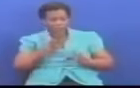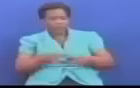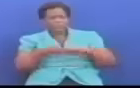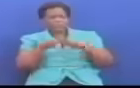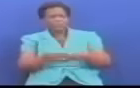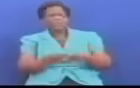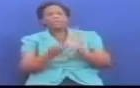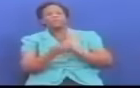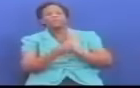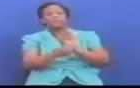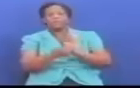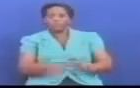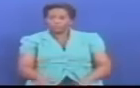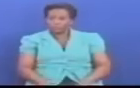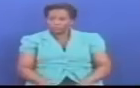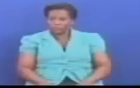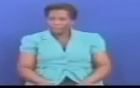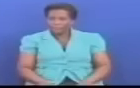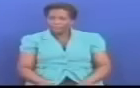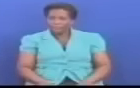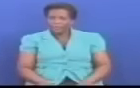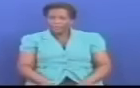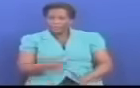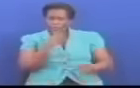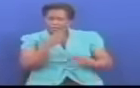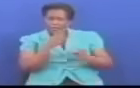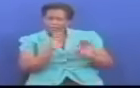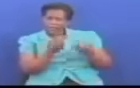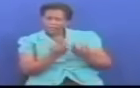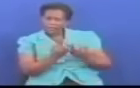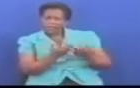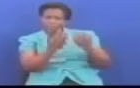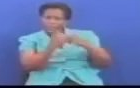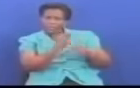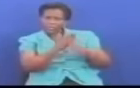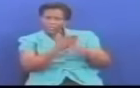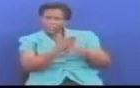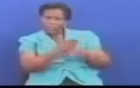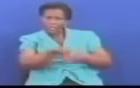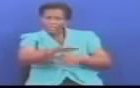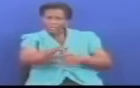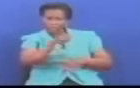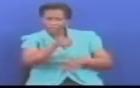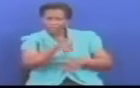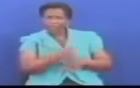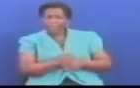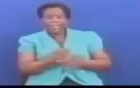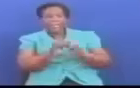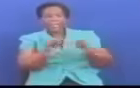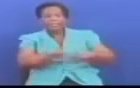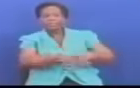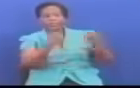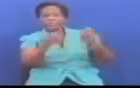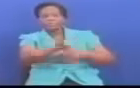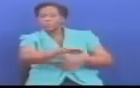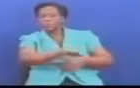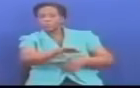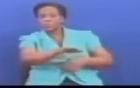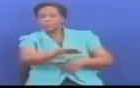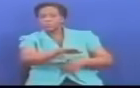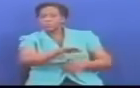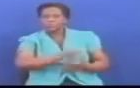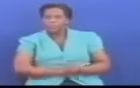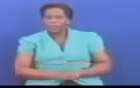watu waliomba kufanya ile shuguli Namna ya kufanya ile shuguli bila kuathiri mazingira Na kwa hiyo hakuna